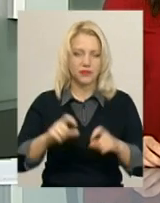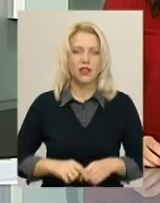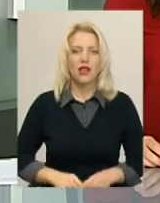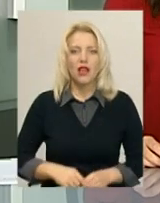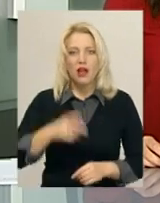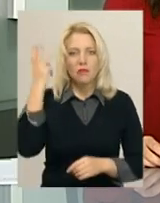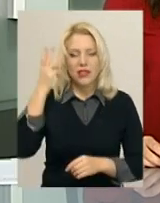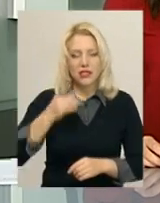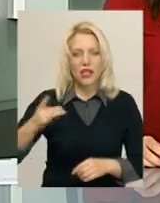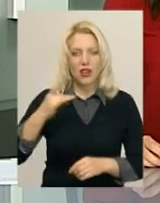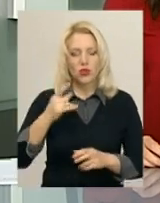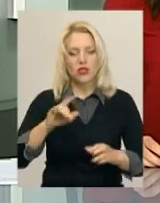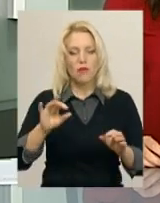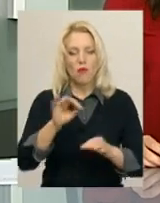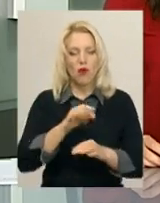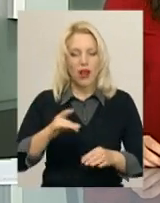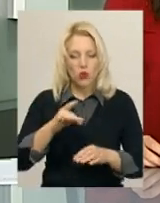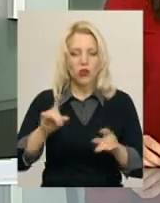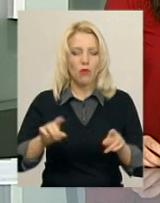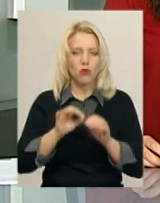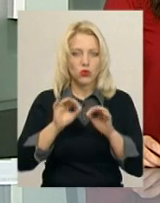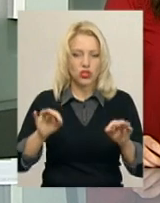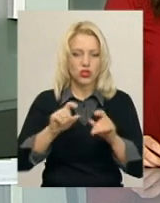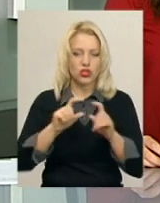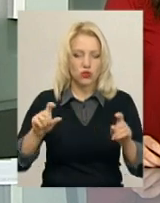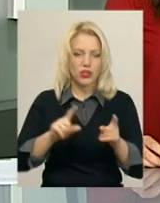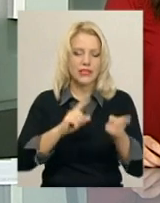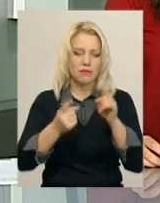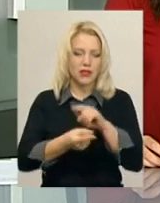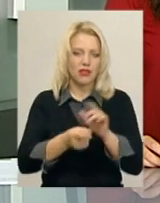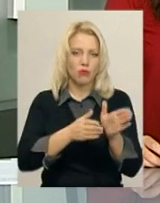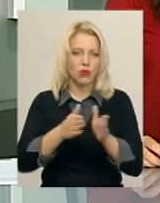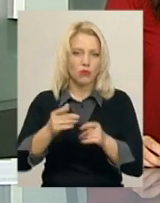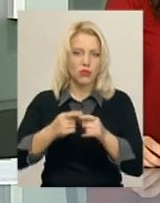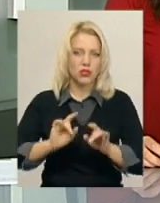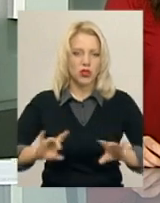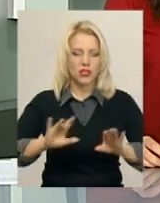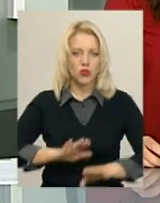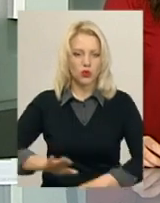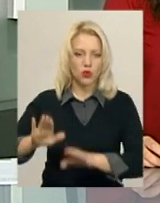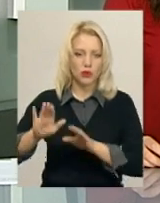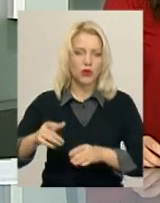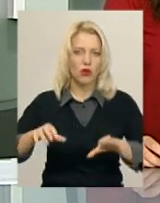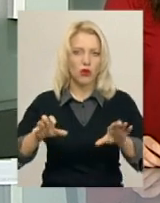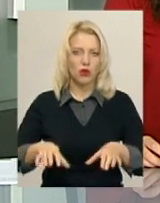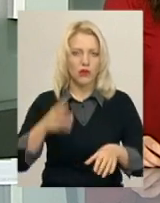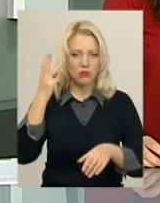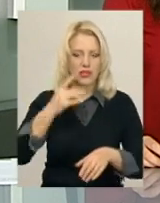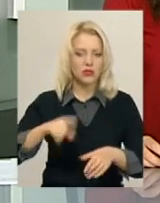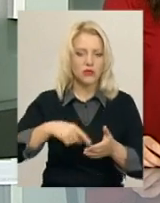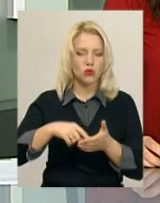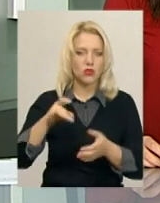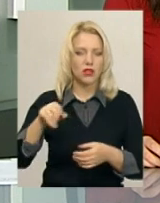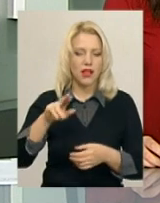Хмельницька района музична школа змінить впорядкування. Про це розповів заступник голови Хмельницької районної ради Максим Ізбінський.